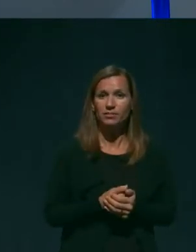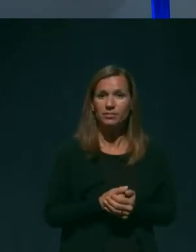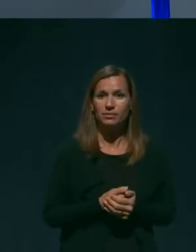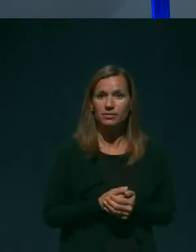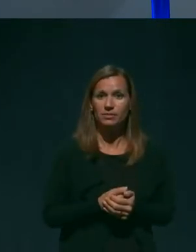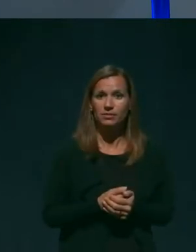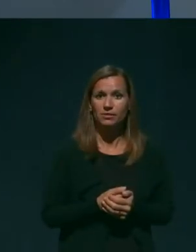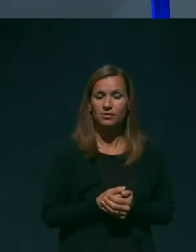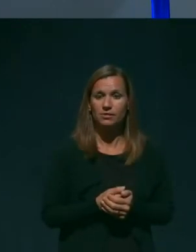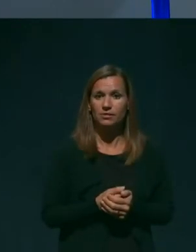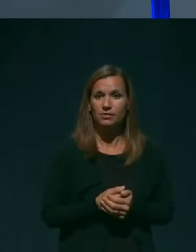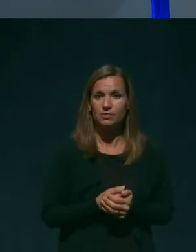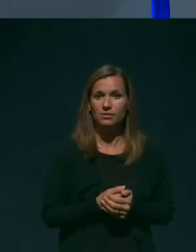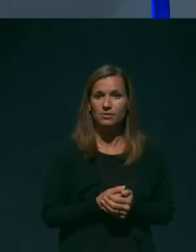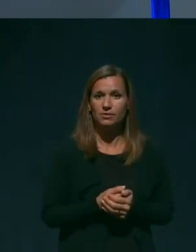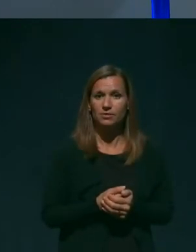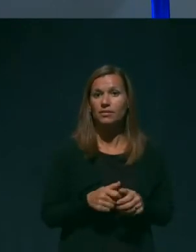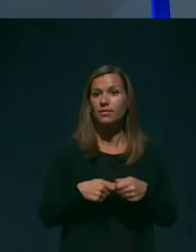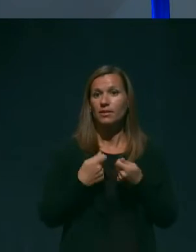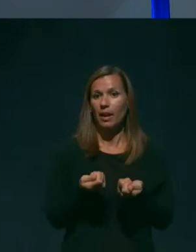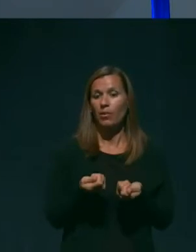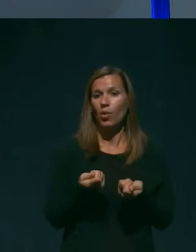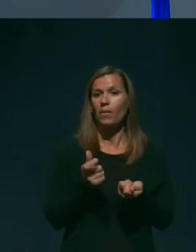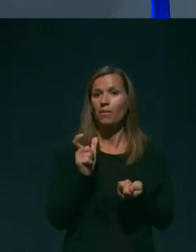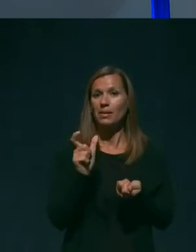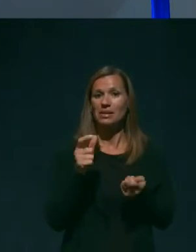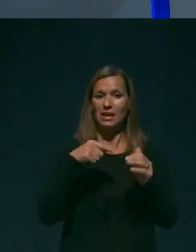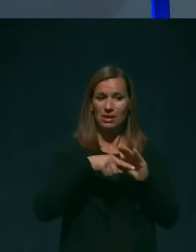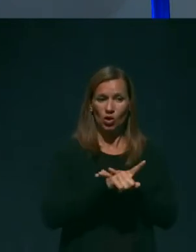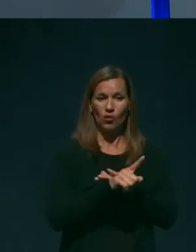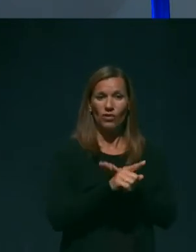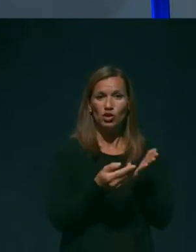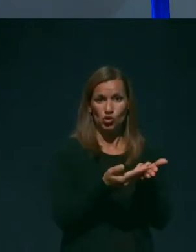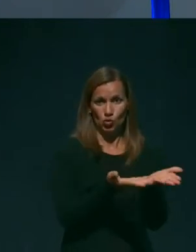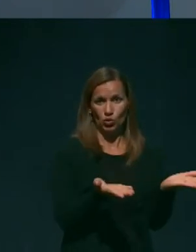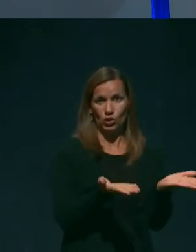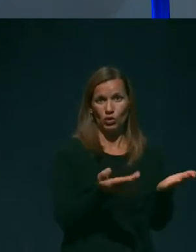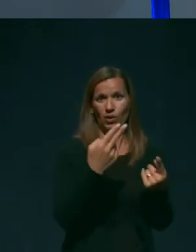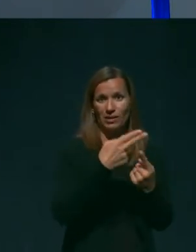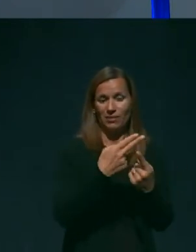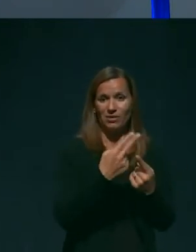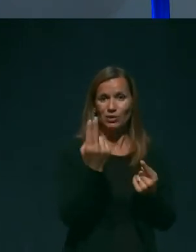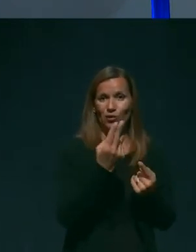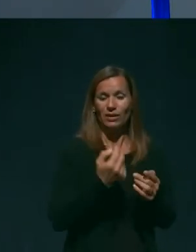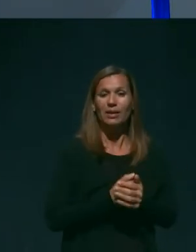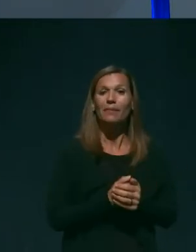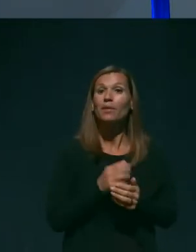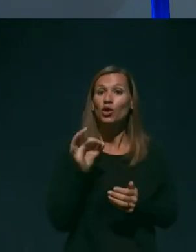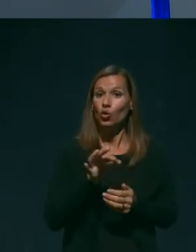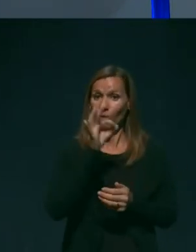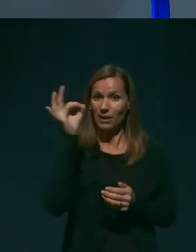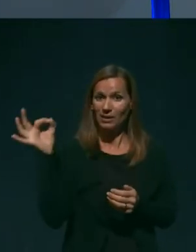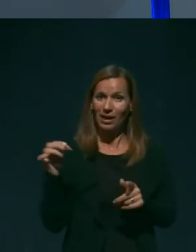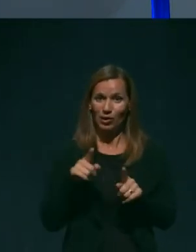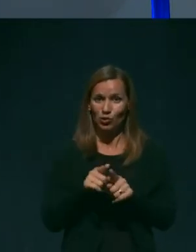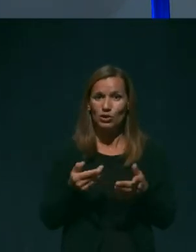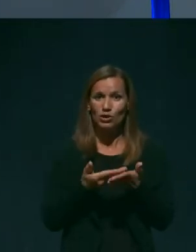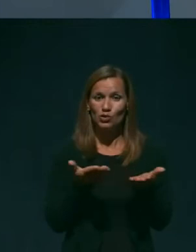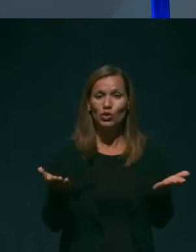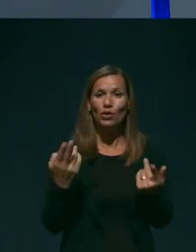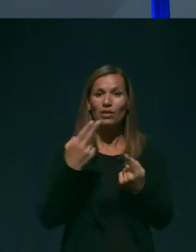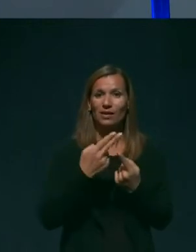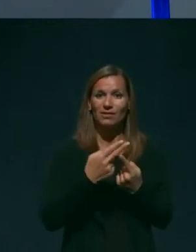Dajemo besed o studiju v TV Slovenija. Dobar dan, torej tudi iz studija na televiziji